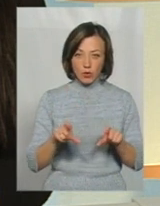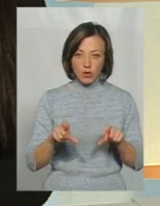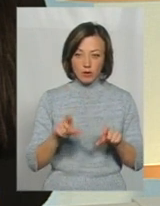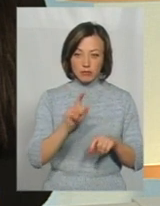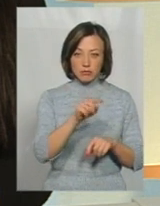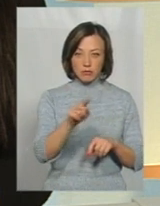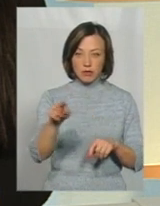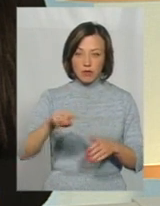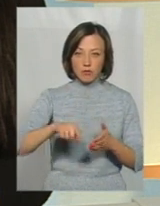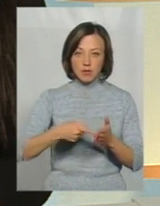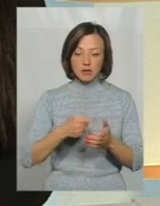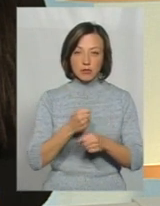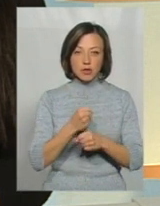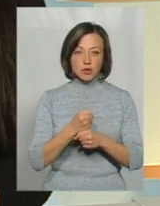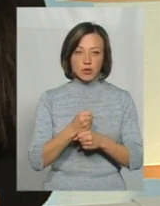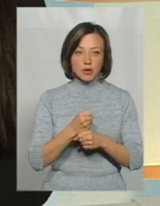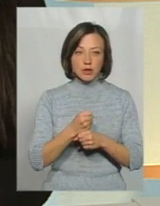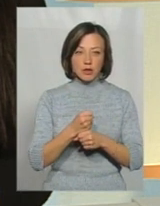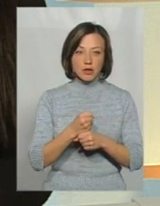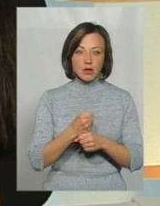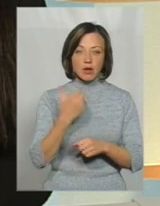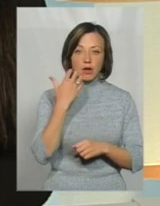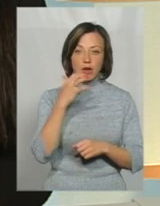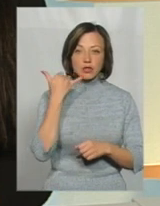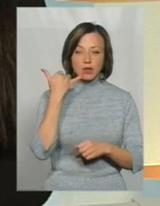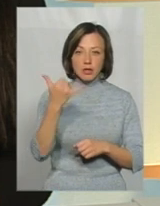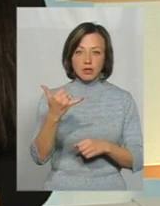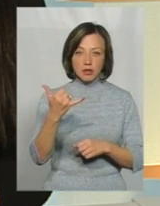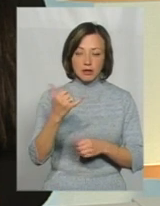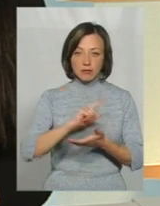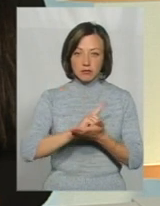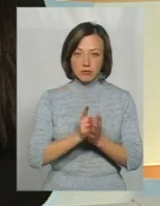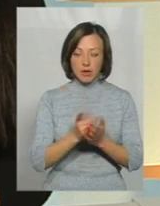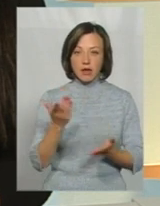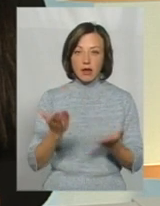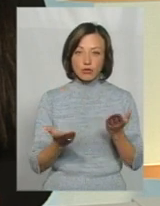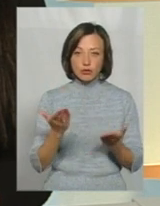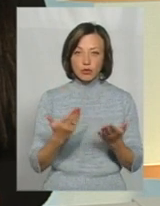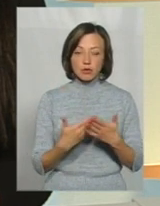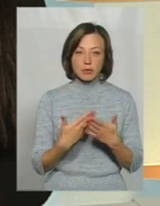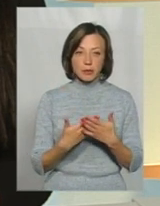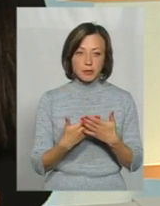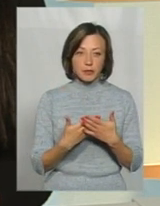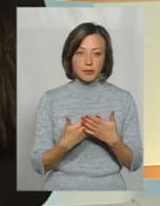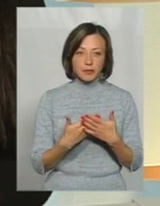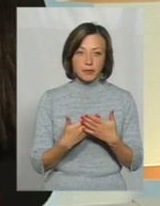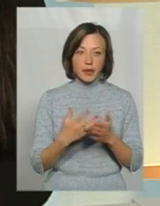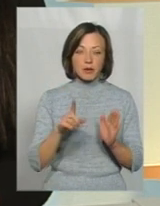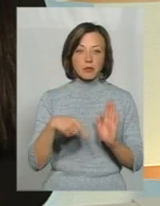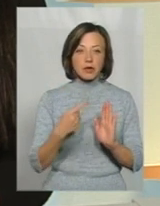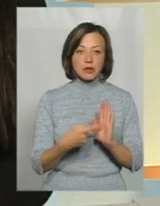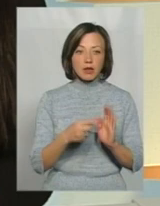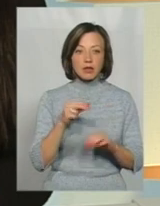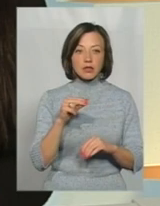в місті працює гаряча лінія. І навіть якщо йде питання